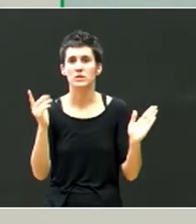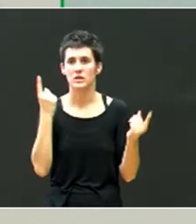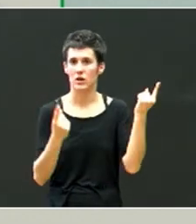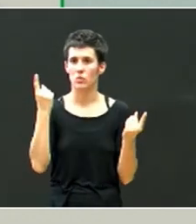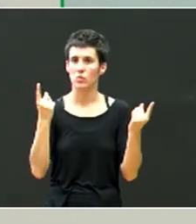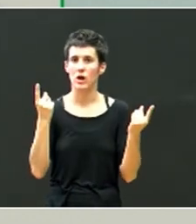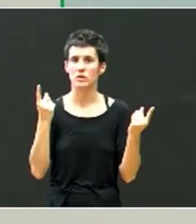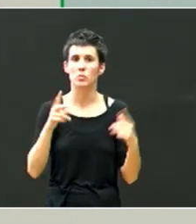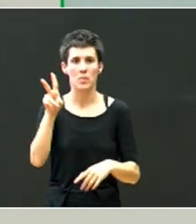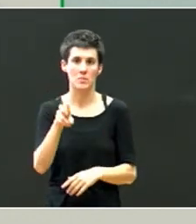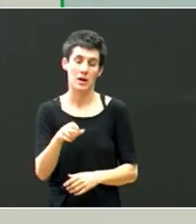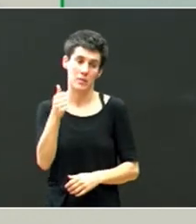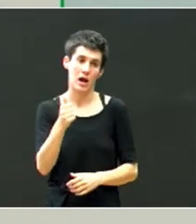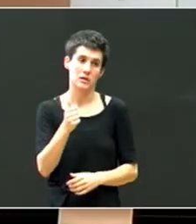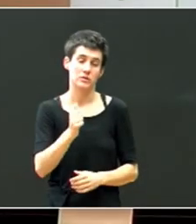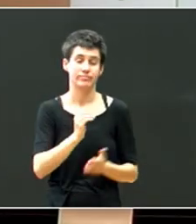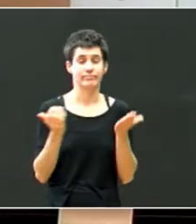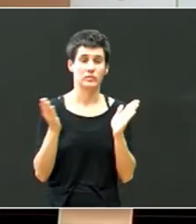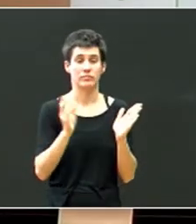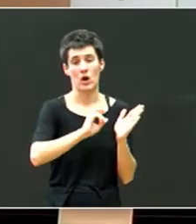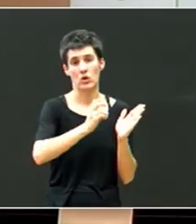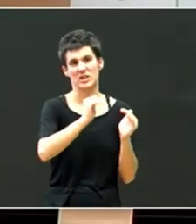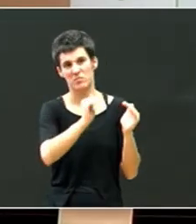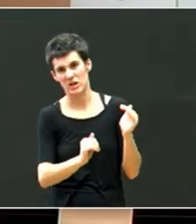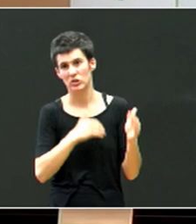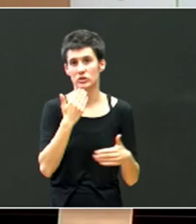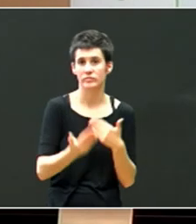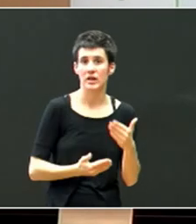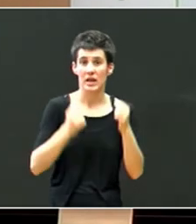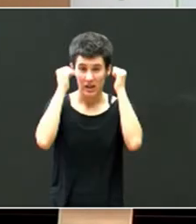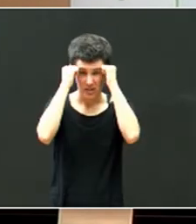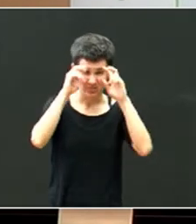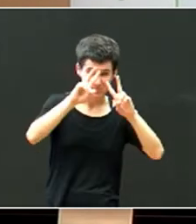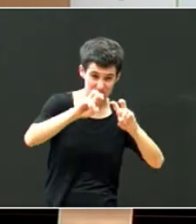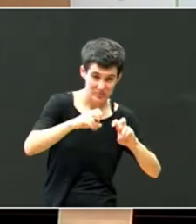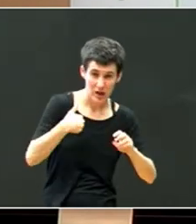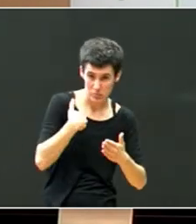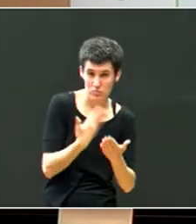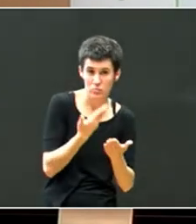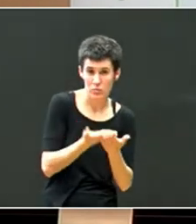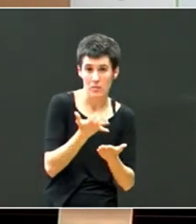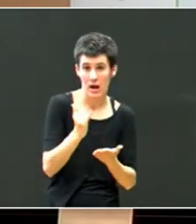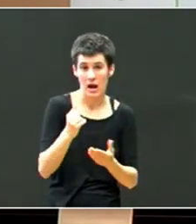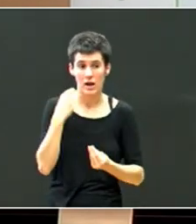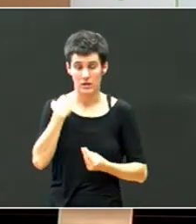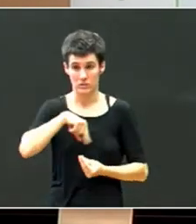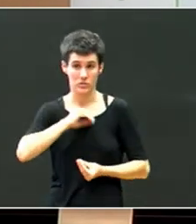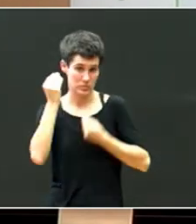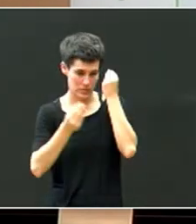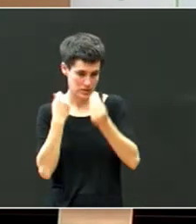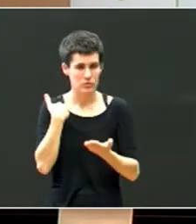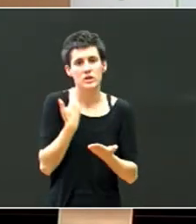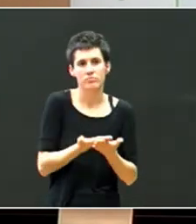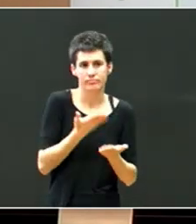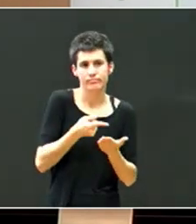eraginkorra guak direla beste bat zupaino, ikertu eta dagoz, evidentziak dagoz, eta pentsatzen dugu, evidentzia horietatik abiatu behar garela, eta